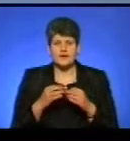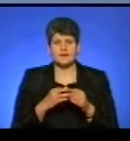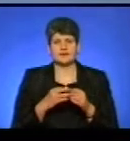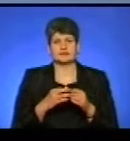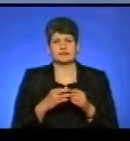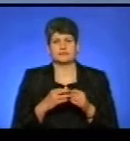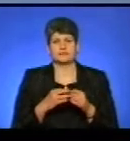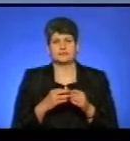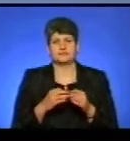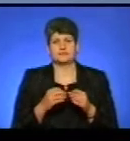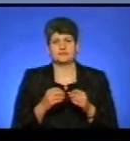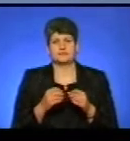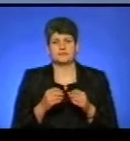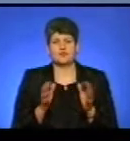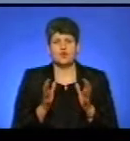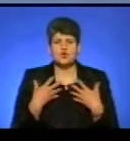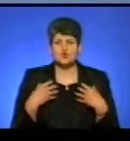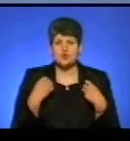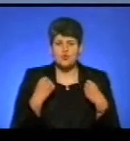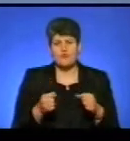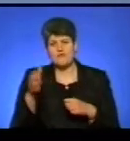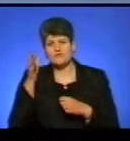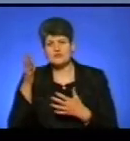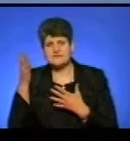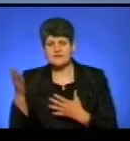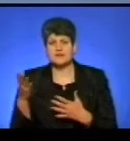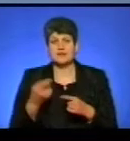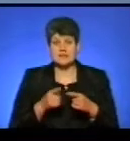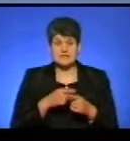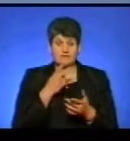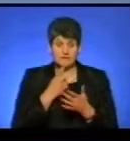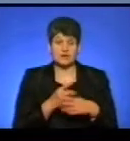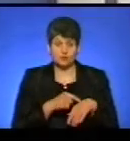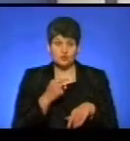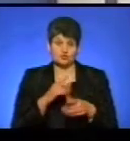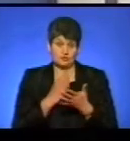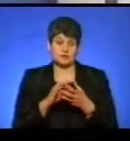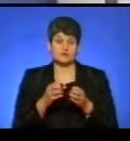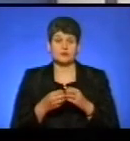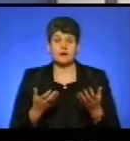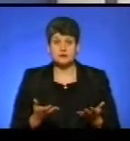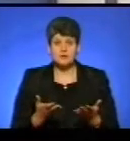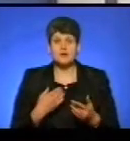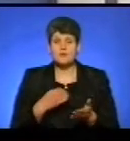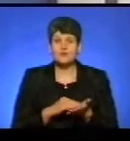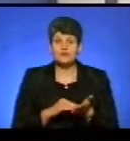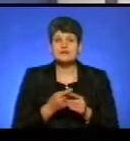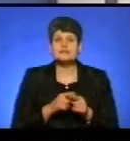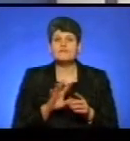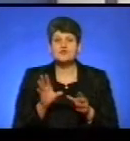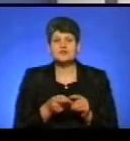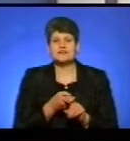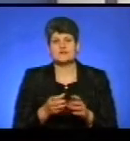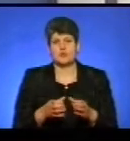охороні здоров'я і освіті. Тобто, ну, це вже видно і це вже відчутний результат. Але, згодом, я повторююся, це все залежить від команди.